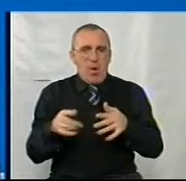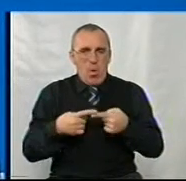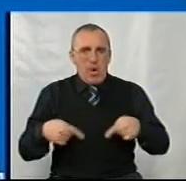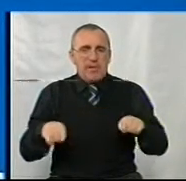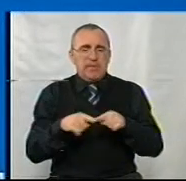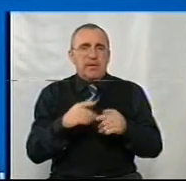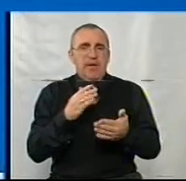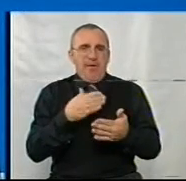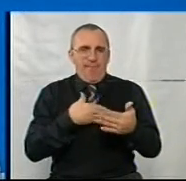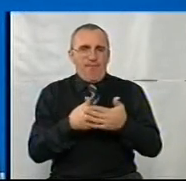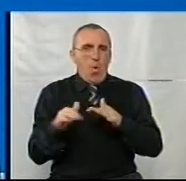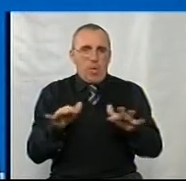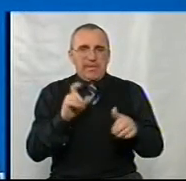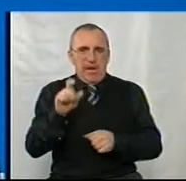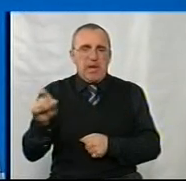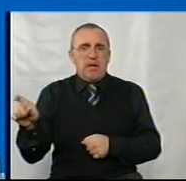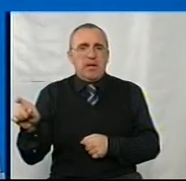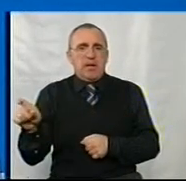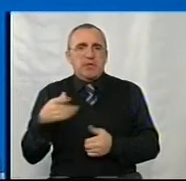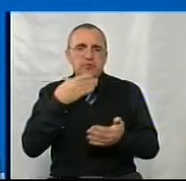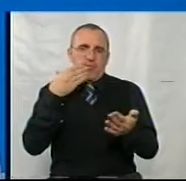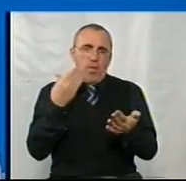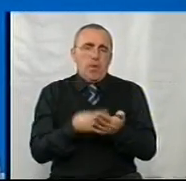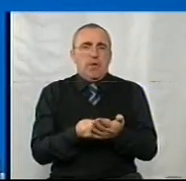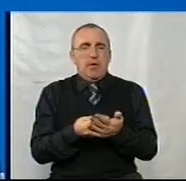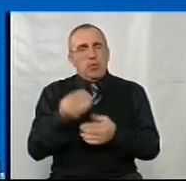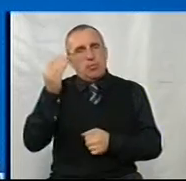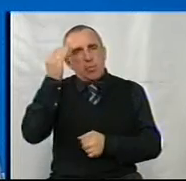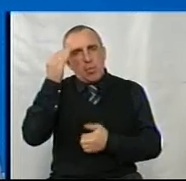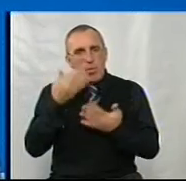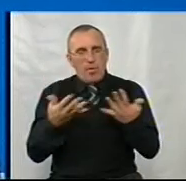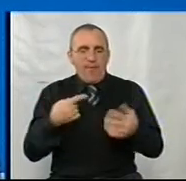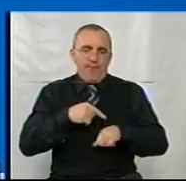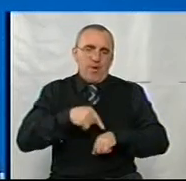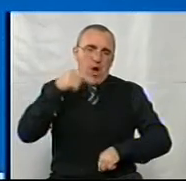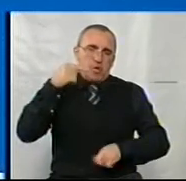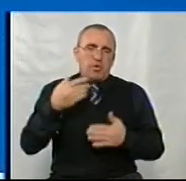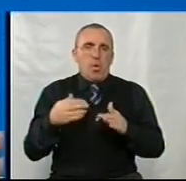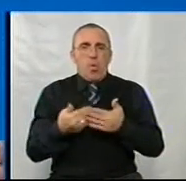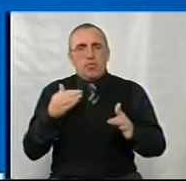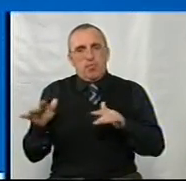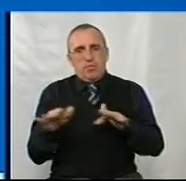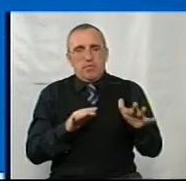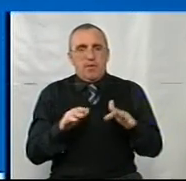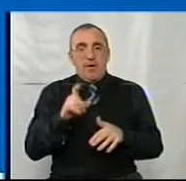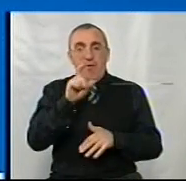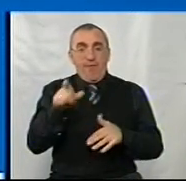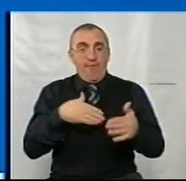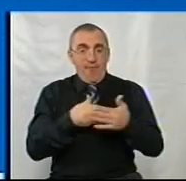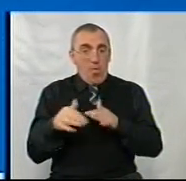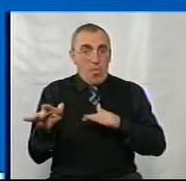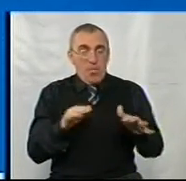свої думки, враження, рухи. Також саме волонтерів, я